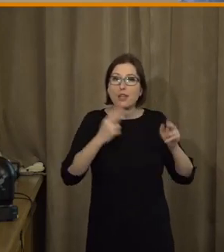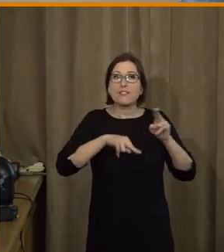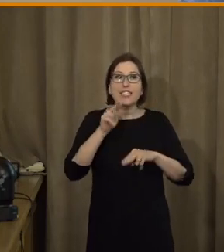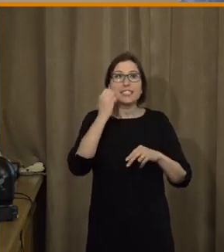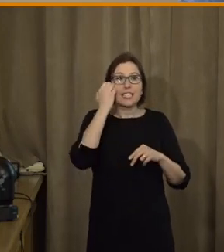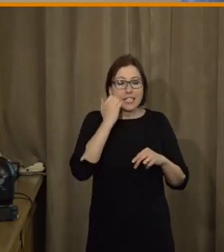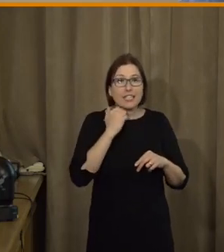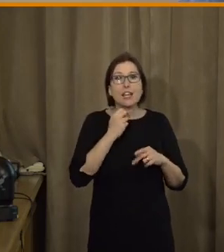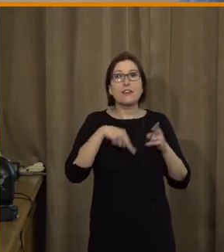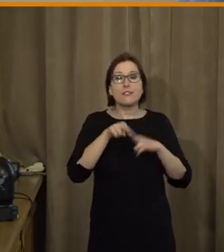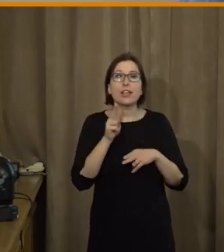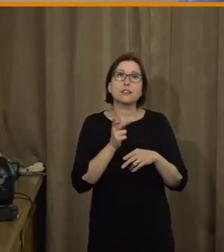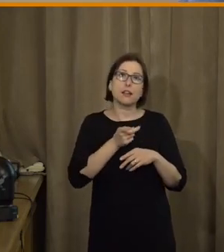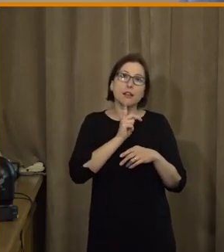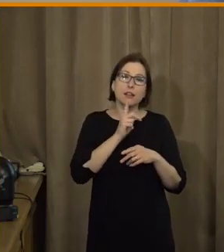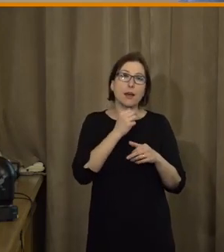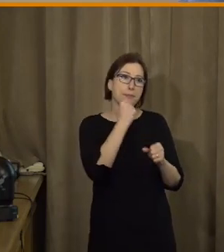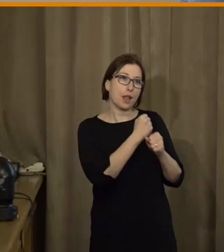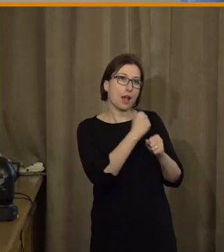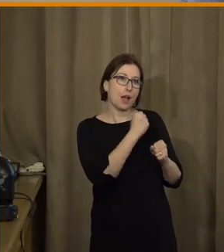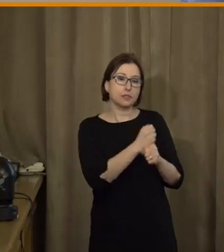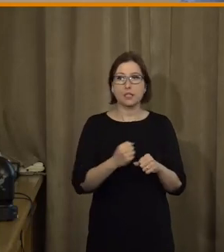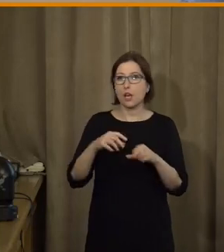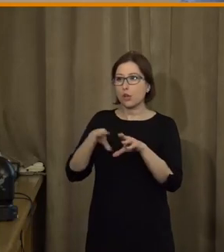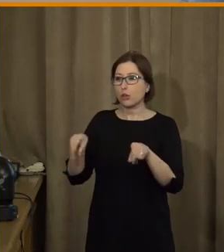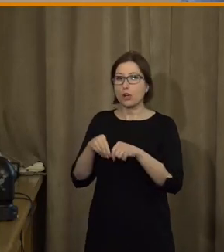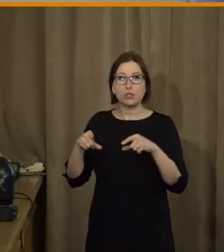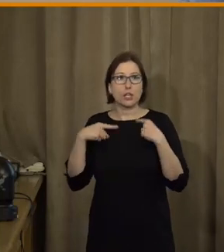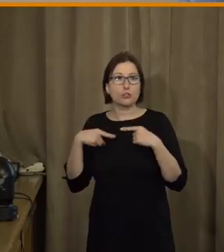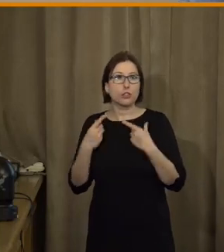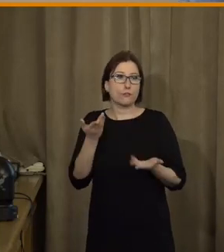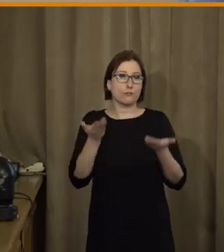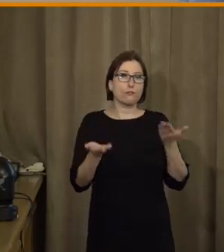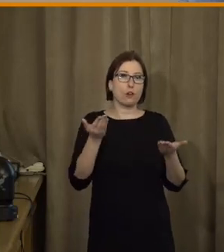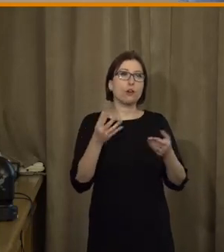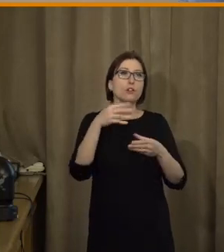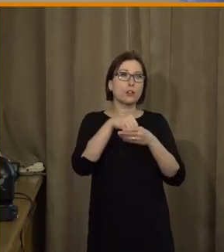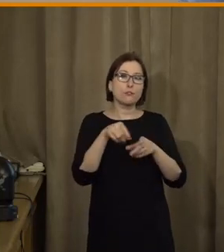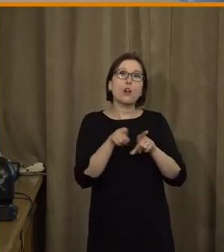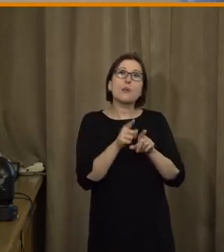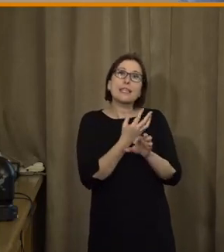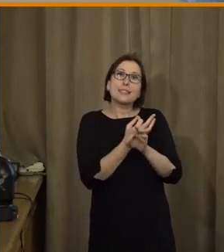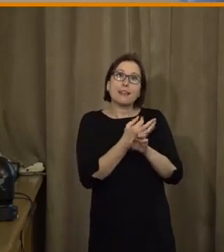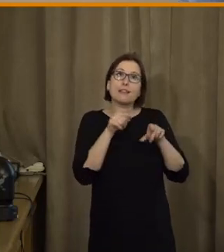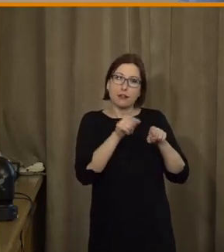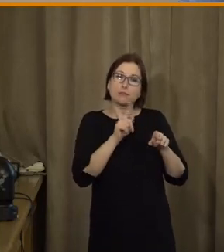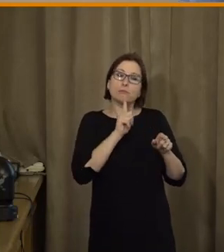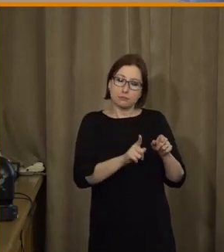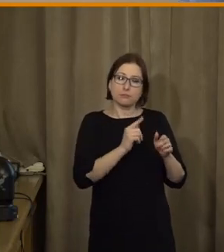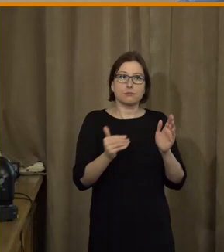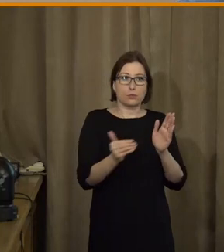lidí začalo víc balancovat nějaký pracovní a rodinný život. Takže za mě digitalizace rozhodně ano,